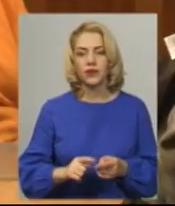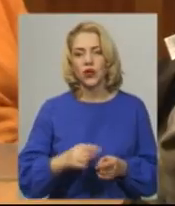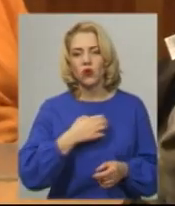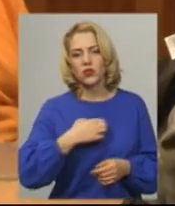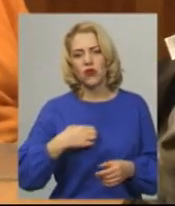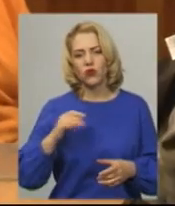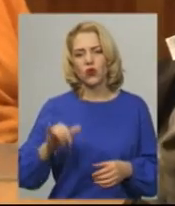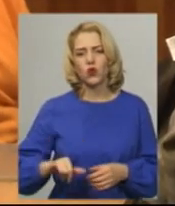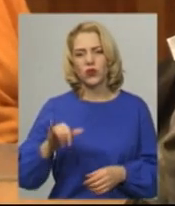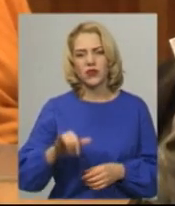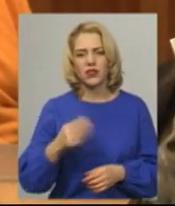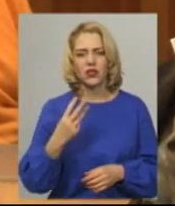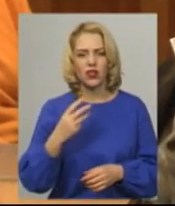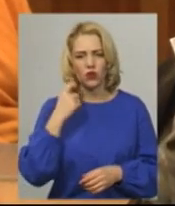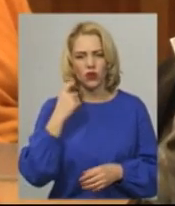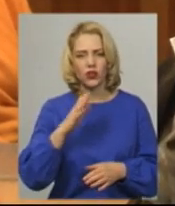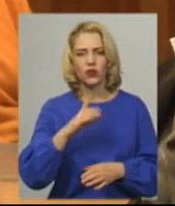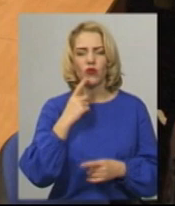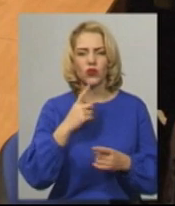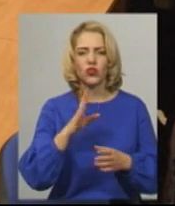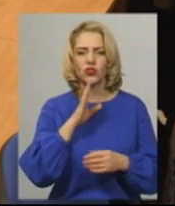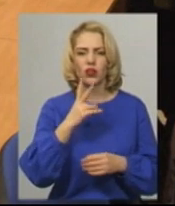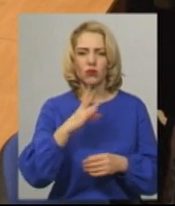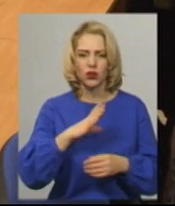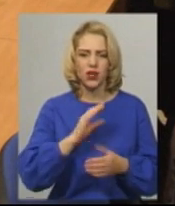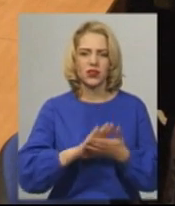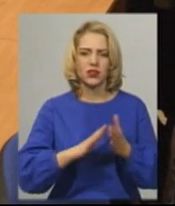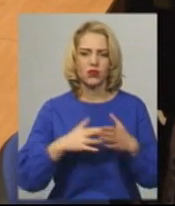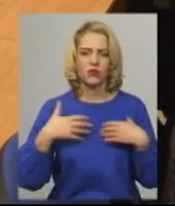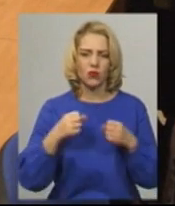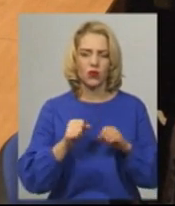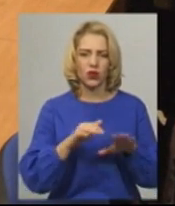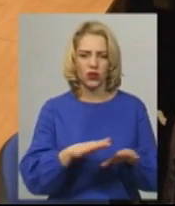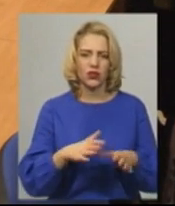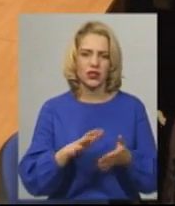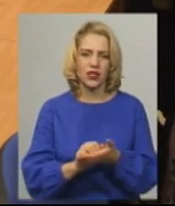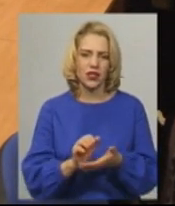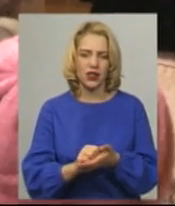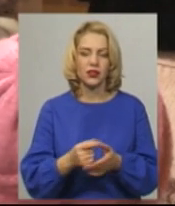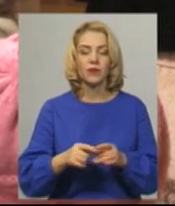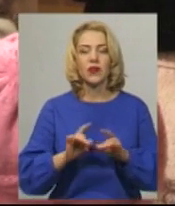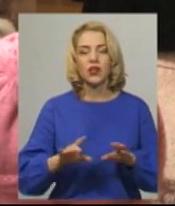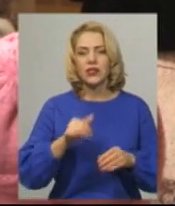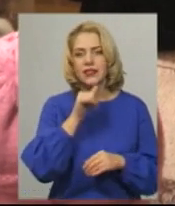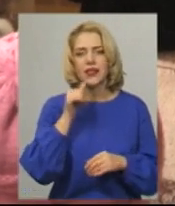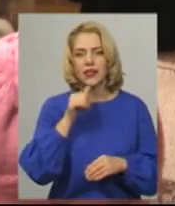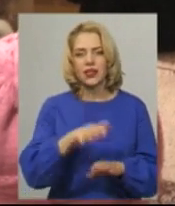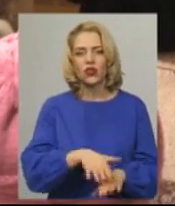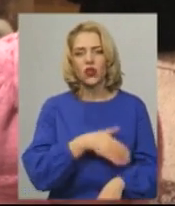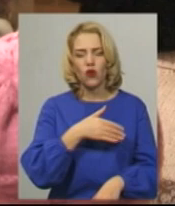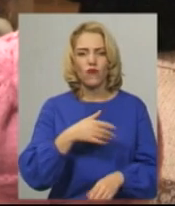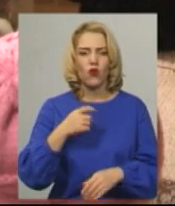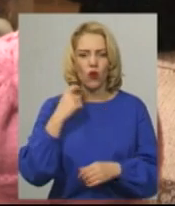університеті третього віку немає. Була одна жінка та за станом здоров'я покинула заняття, каже Олена Георгівна. Секретів довголіття колишня вчителька